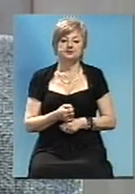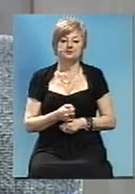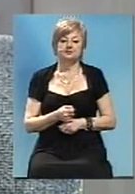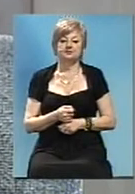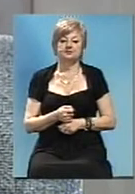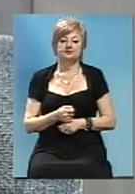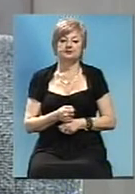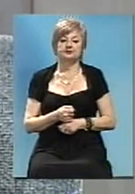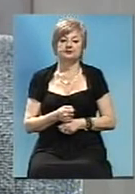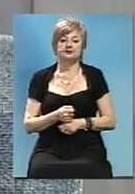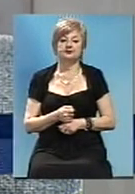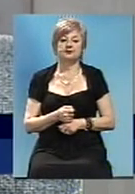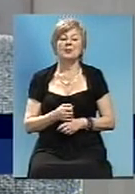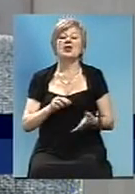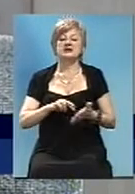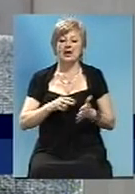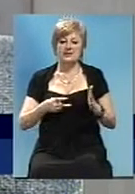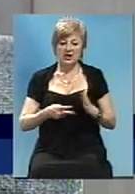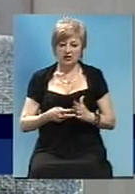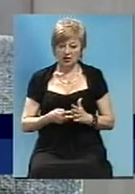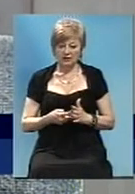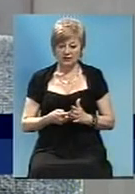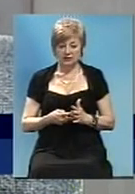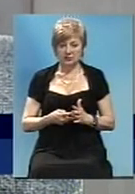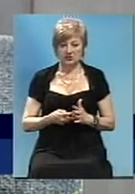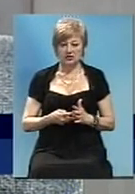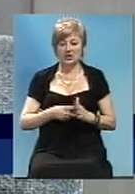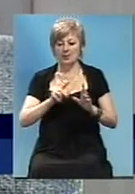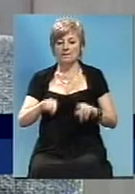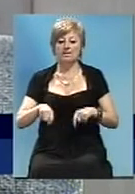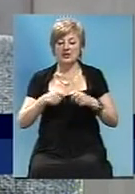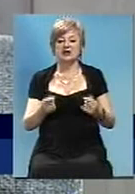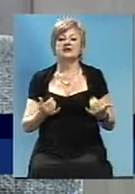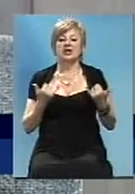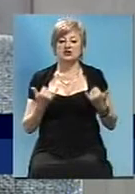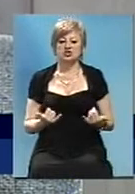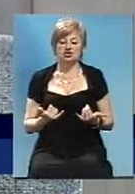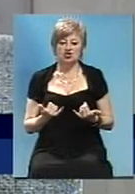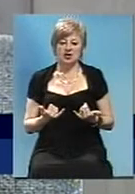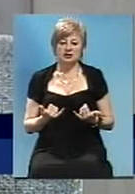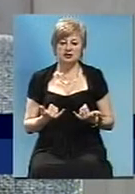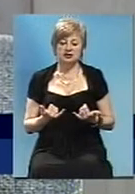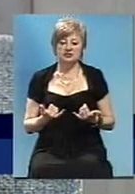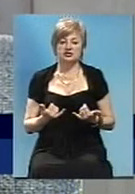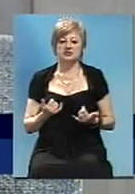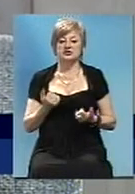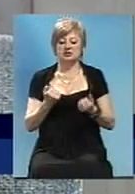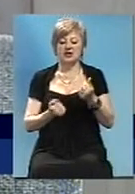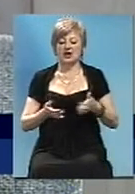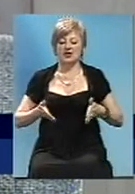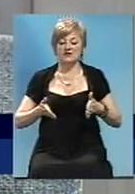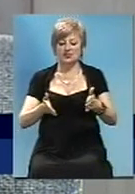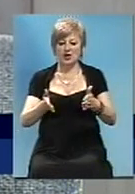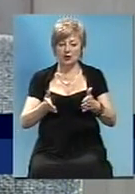скажімо так, запланировано передати сейчас автотранспортну магістраль